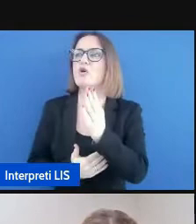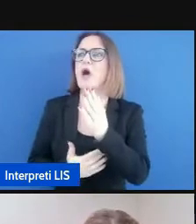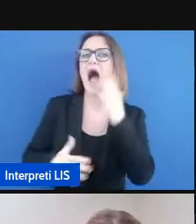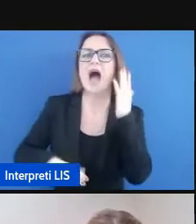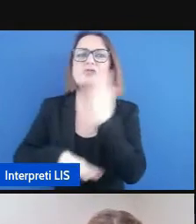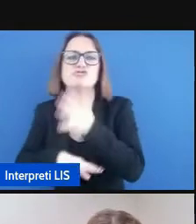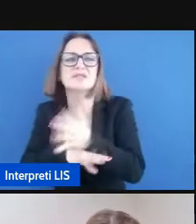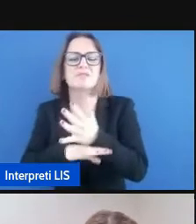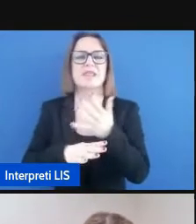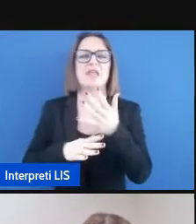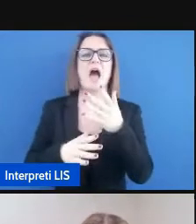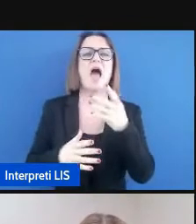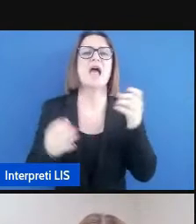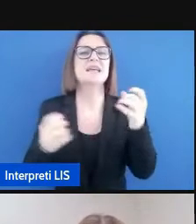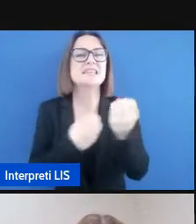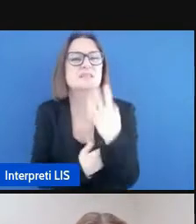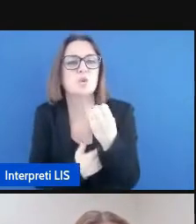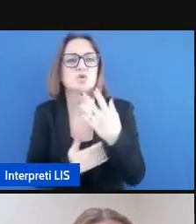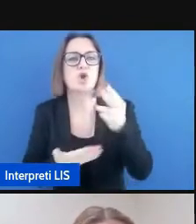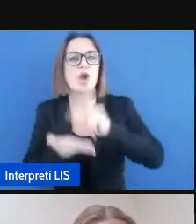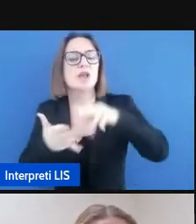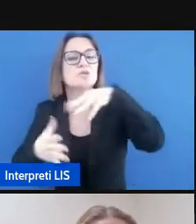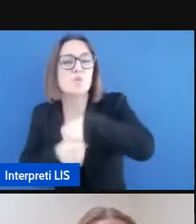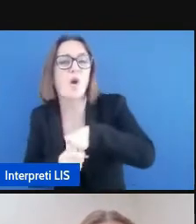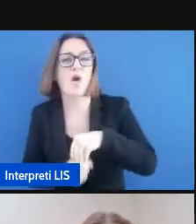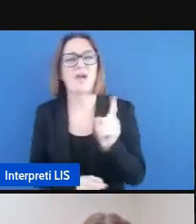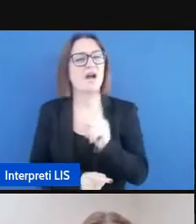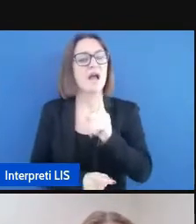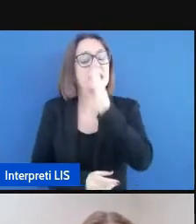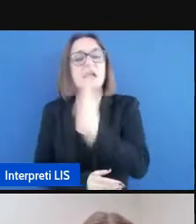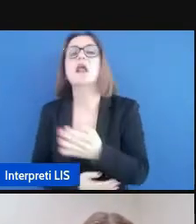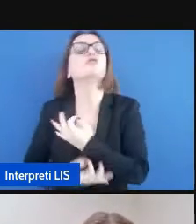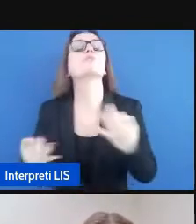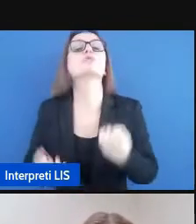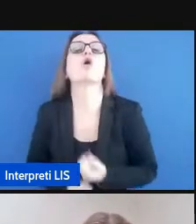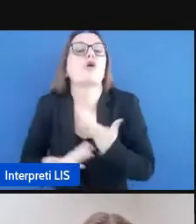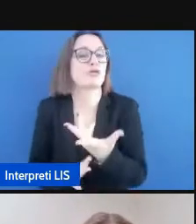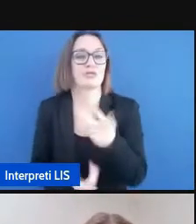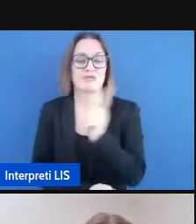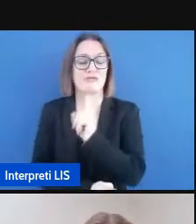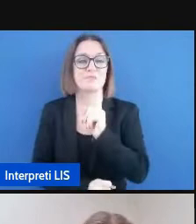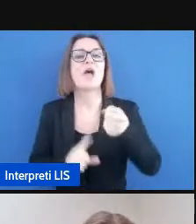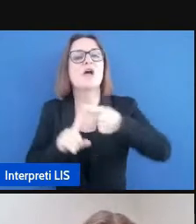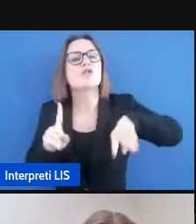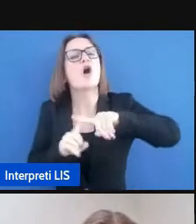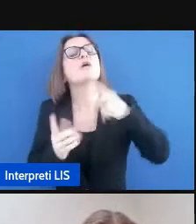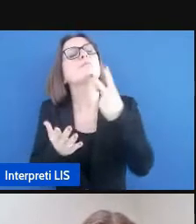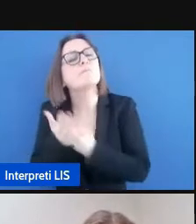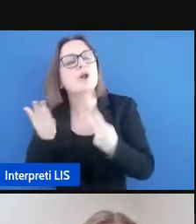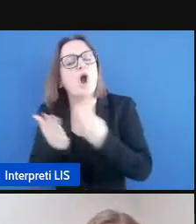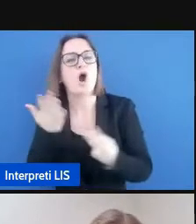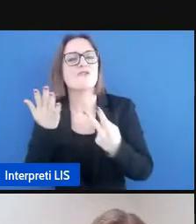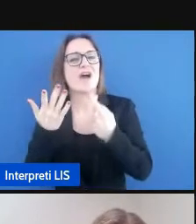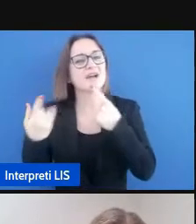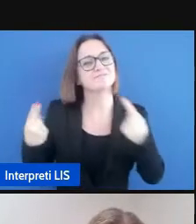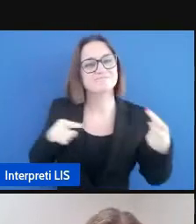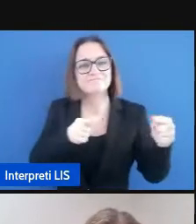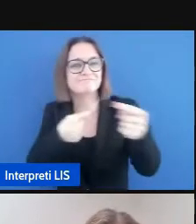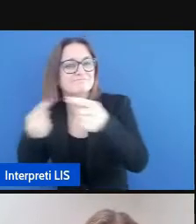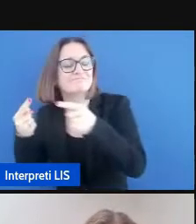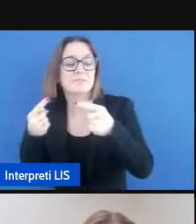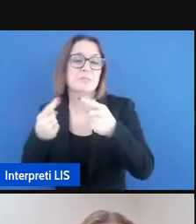della scuola per riuscire a fare questo noi oggi proveremo a mettere in dialogo anche se